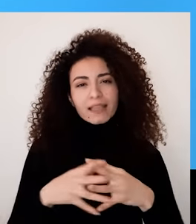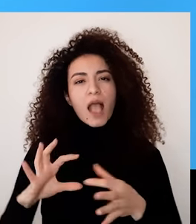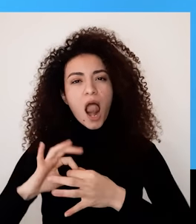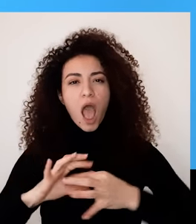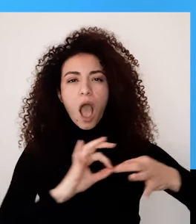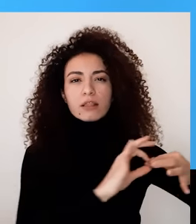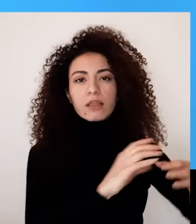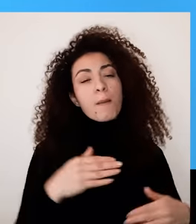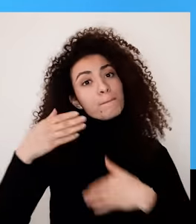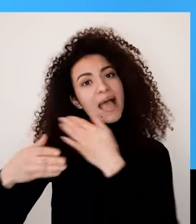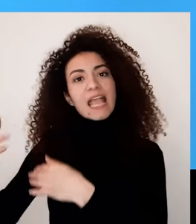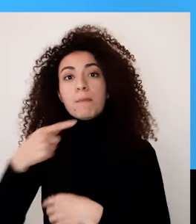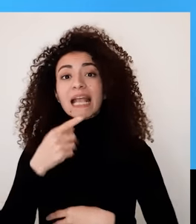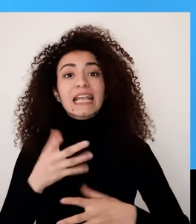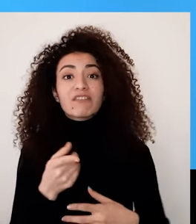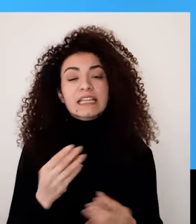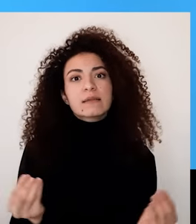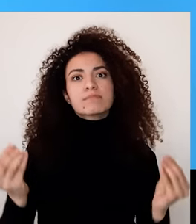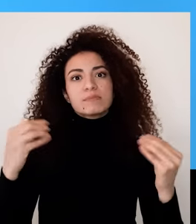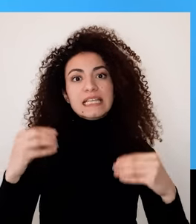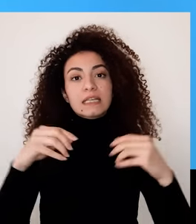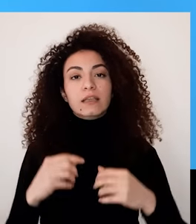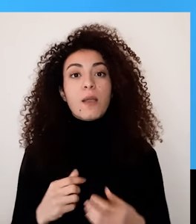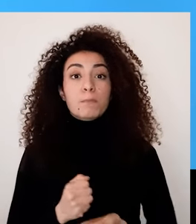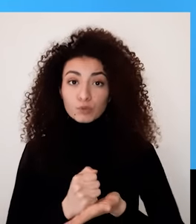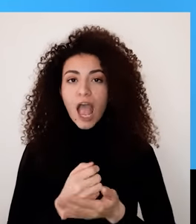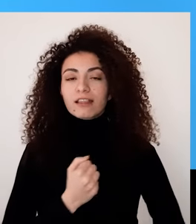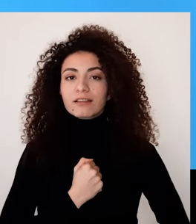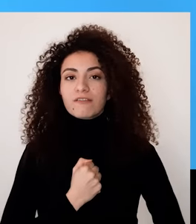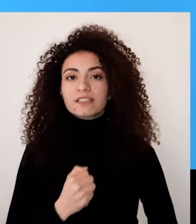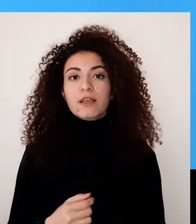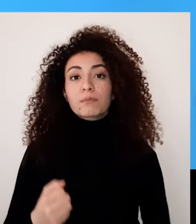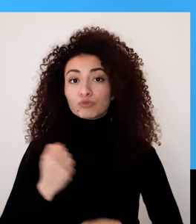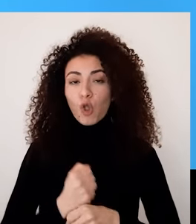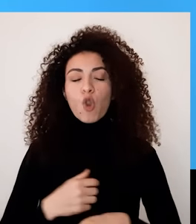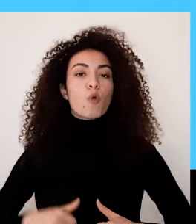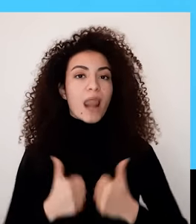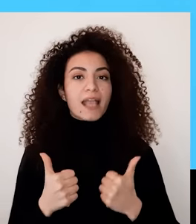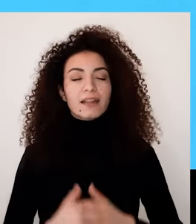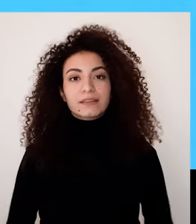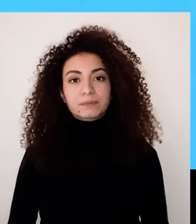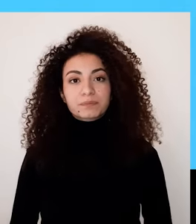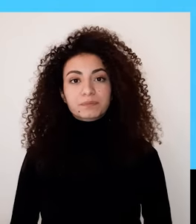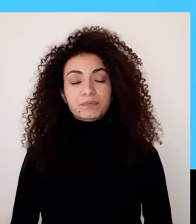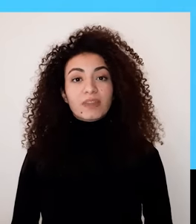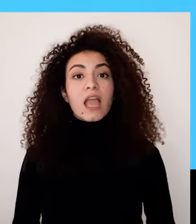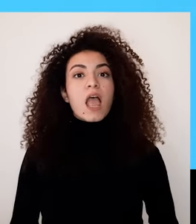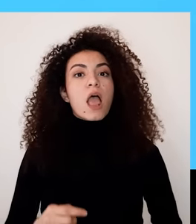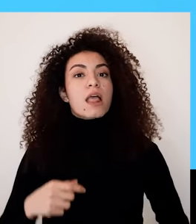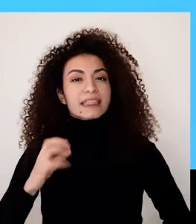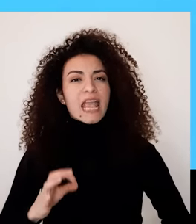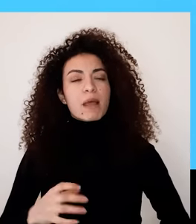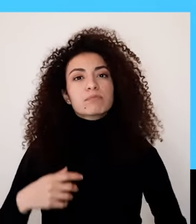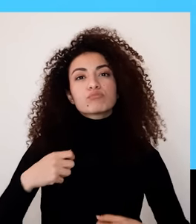وتوسعي شبكة علاقاتك وكيف هالشبكة فيها تكون ركيزة أساسية بحياتك الشخصية والمهنية من الحمايات الأساسية